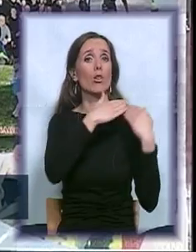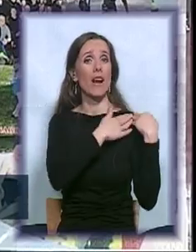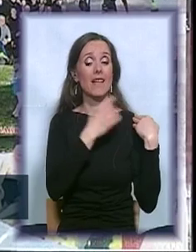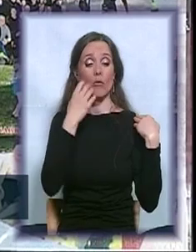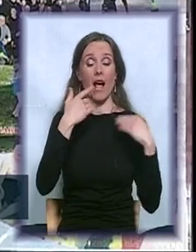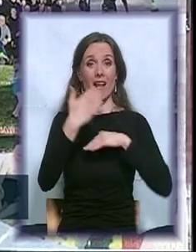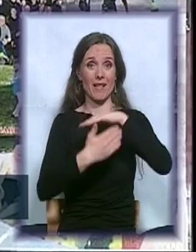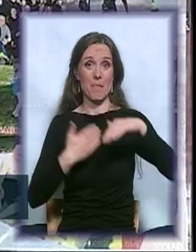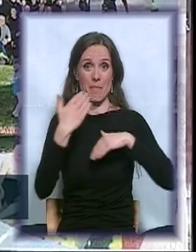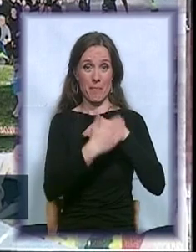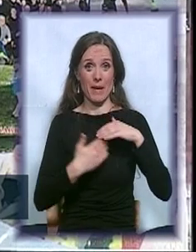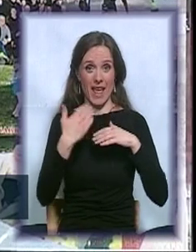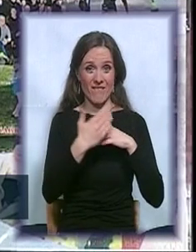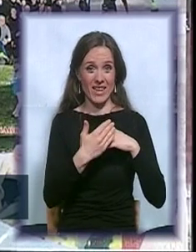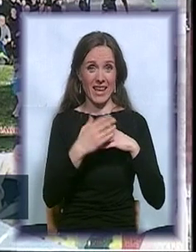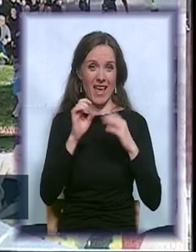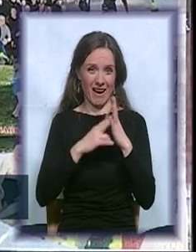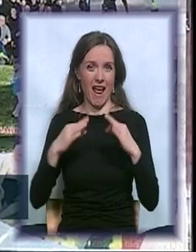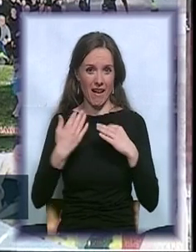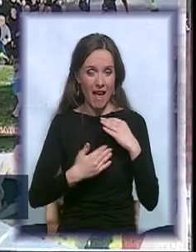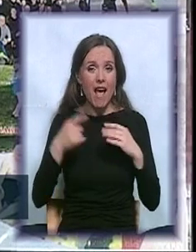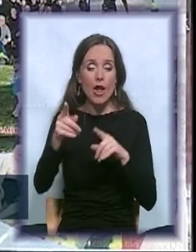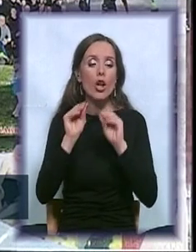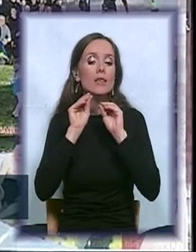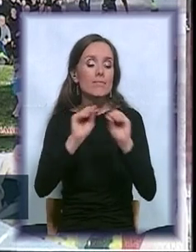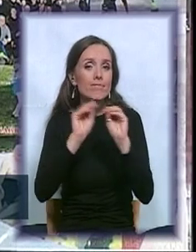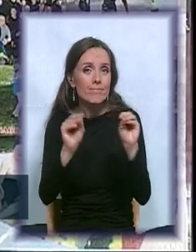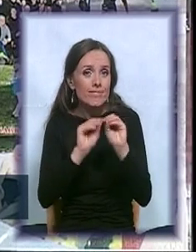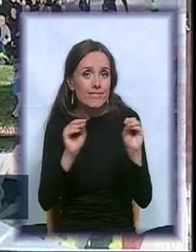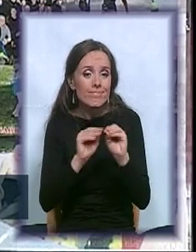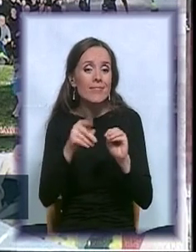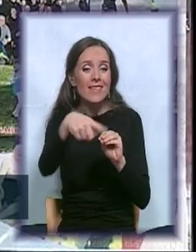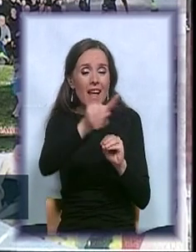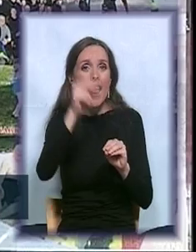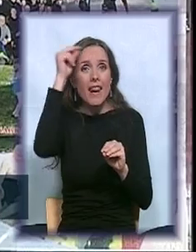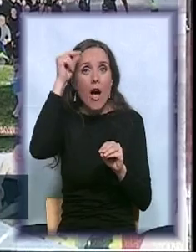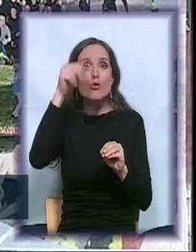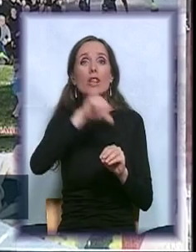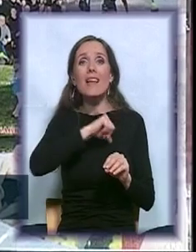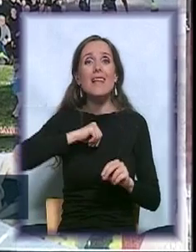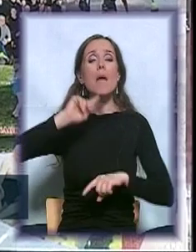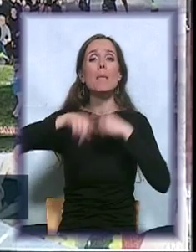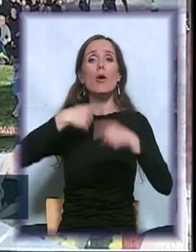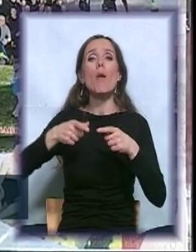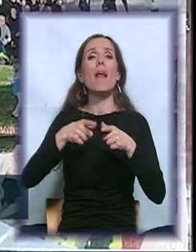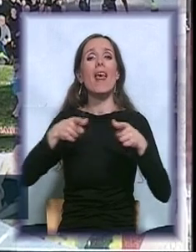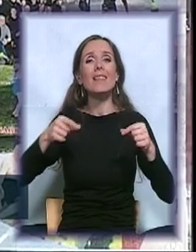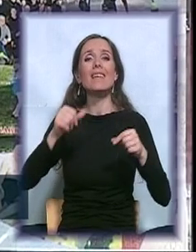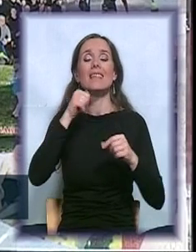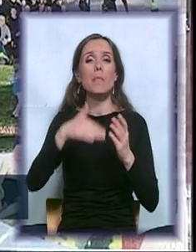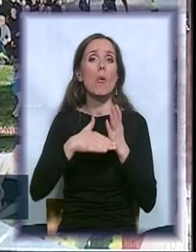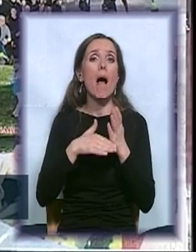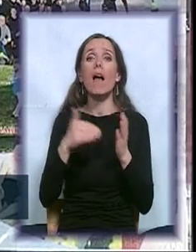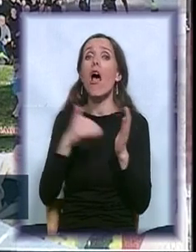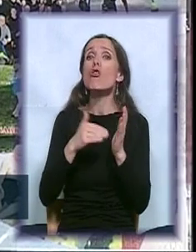edukuje te pacijente na terenu, da sami promene taj disk i pomagala. Međutim, još rezultate od Ministarstva nismo